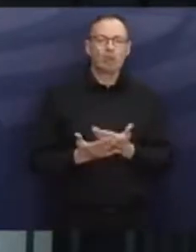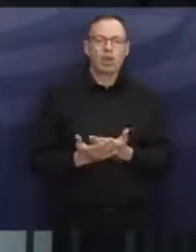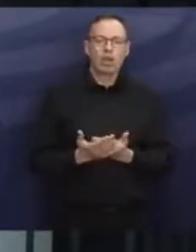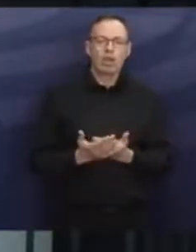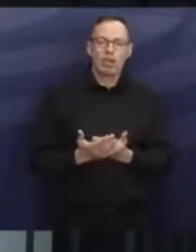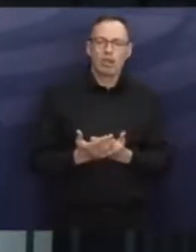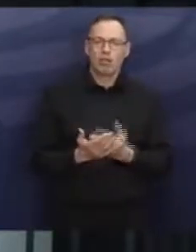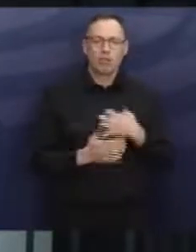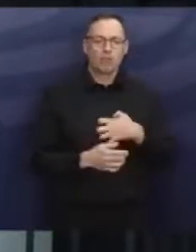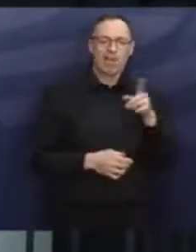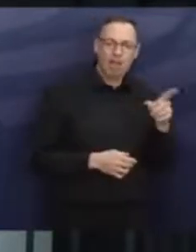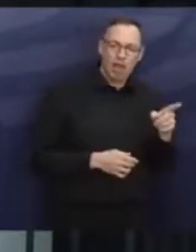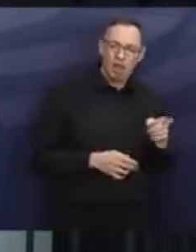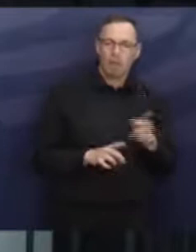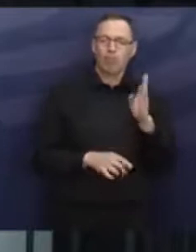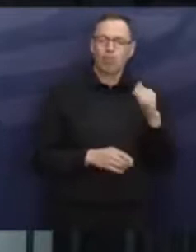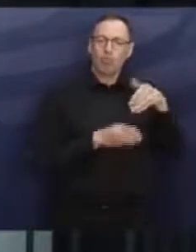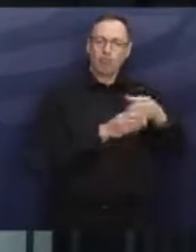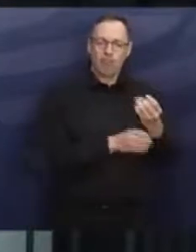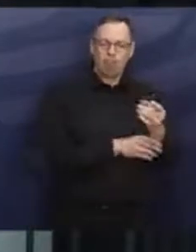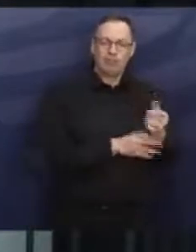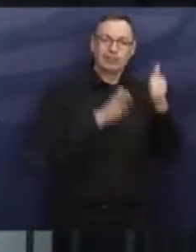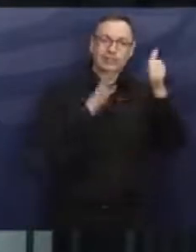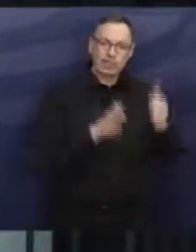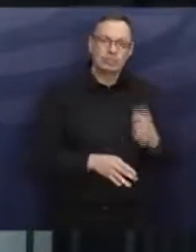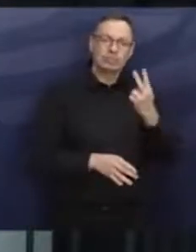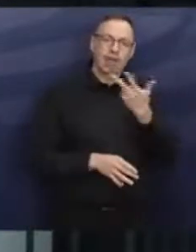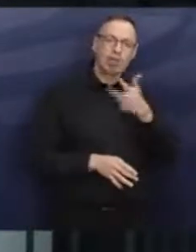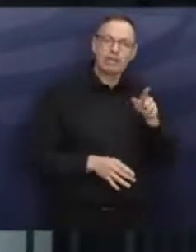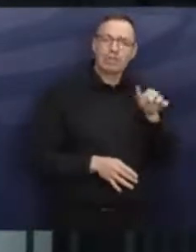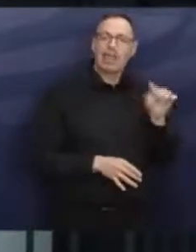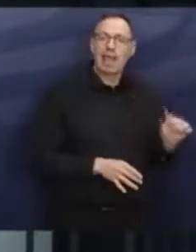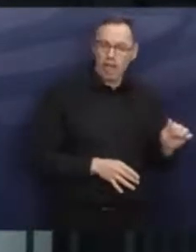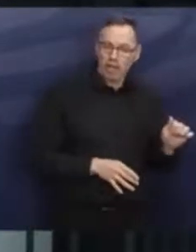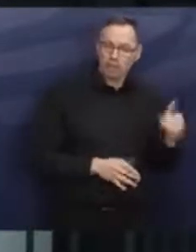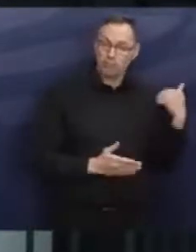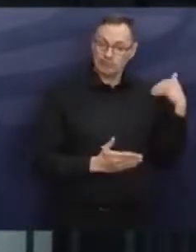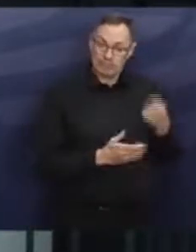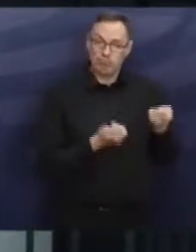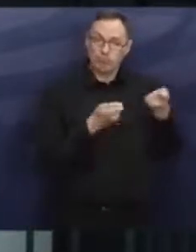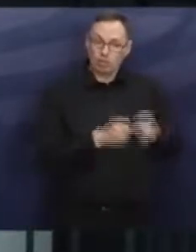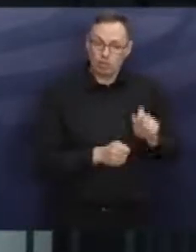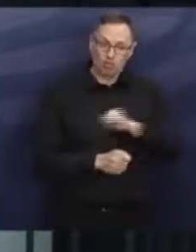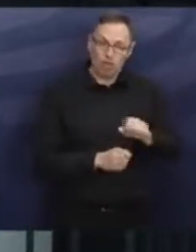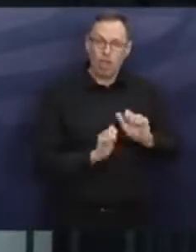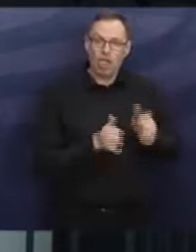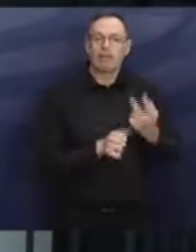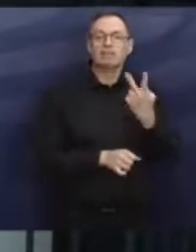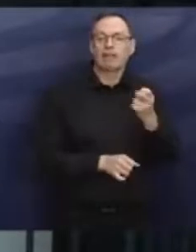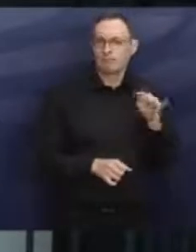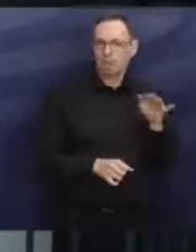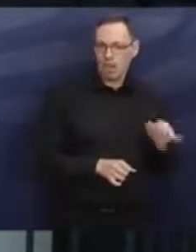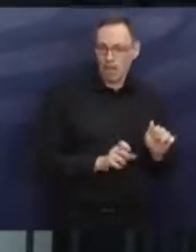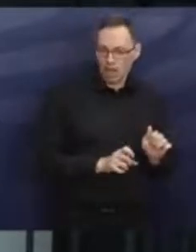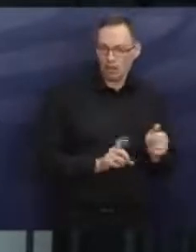Bayern mit einem Bruttoinlandsprodukt von 632 Milliarden, bislang beschlossenen Soforthilfen von 20 Milliarden